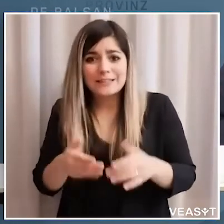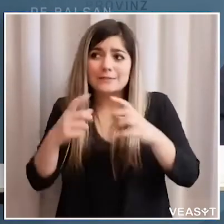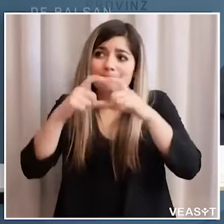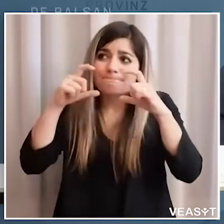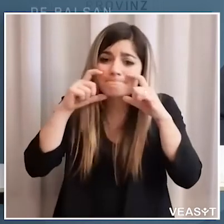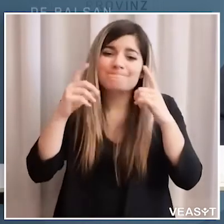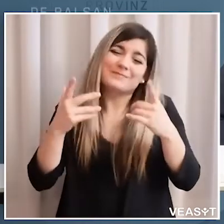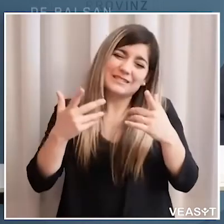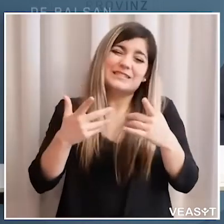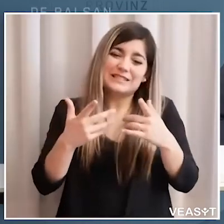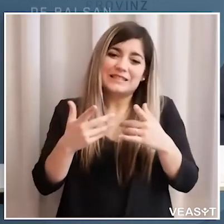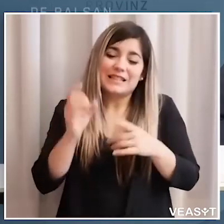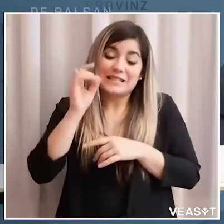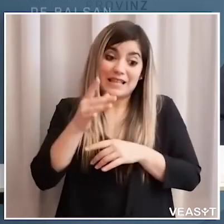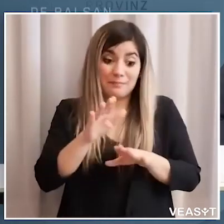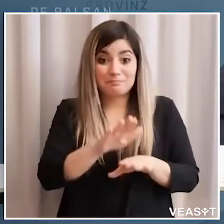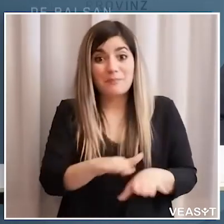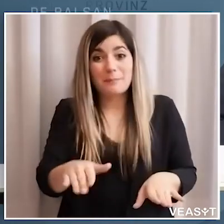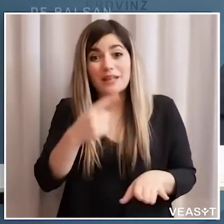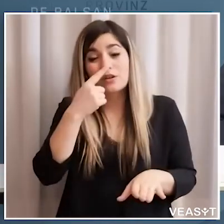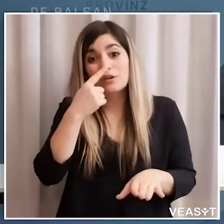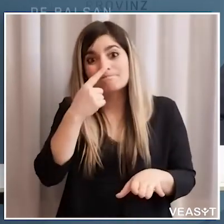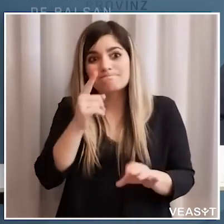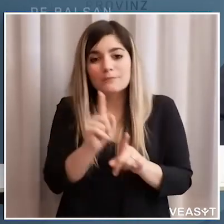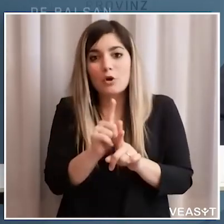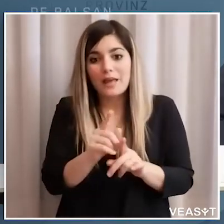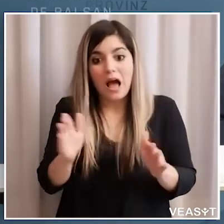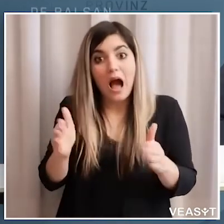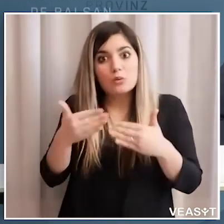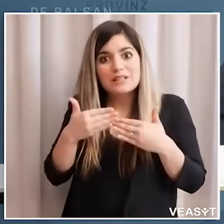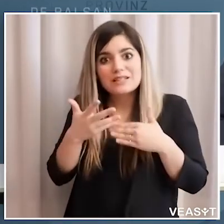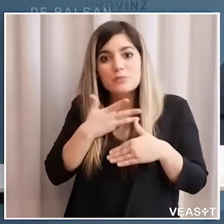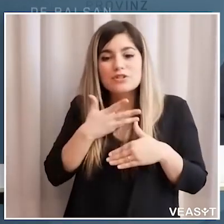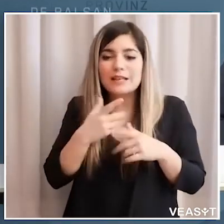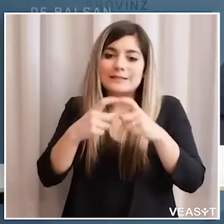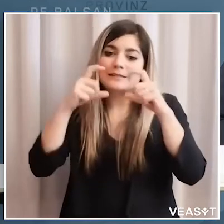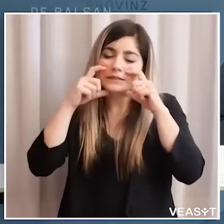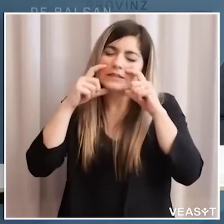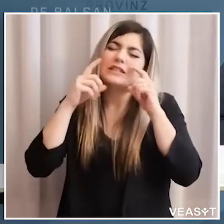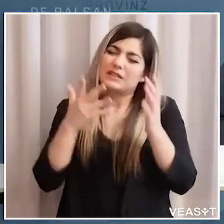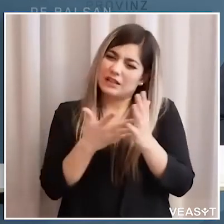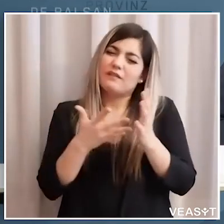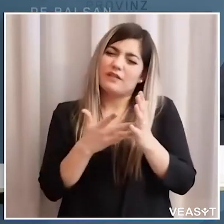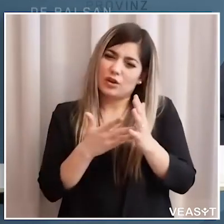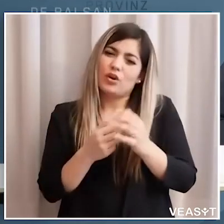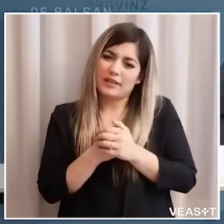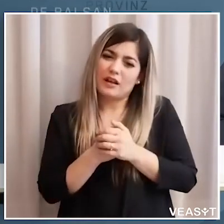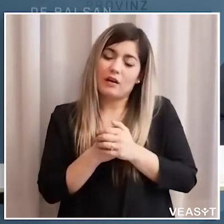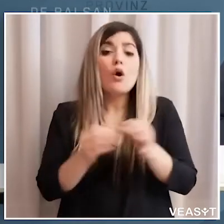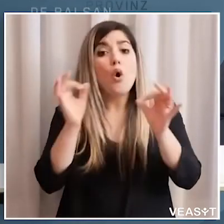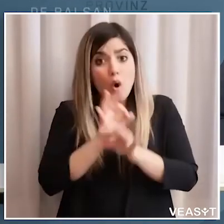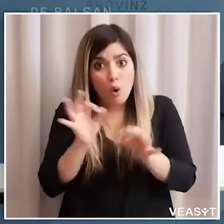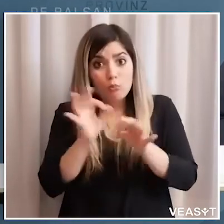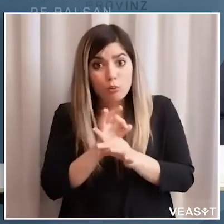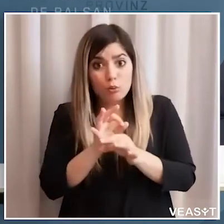un bambino con questa patologia a tenersi su il dispositivo ovvero